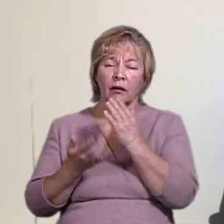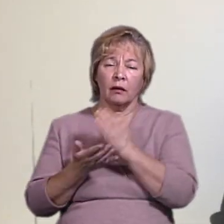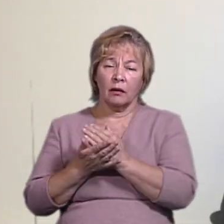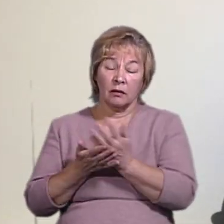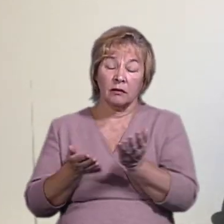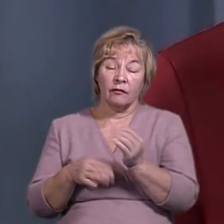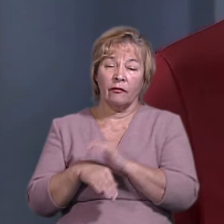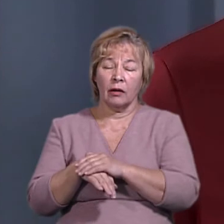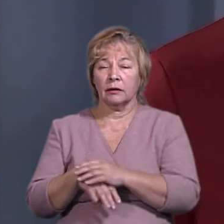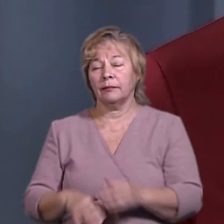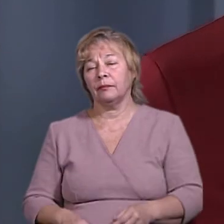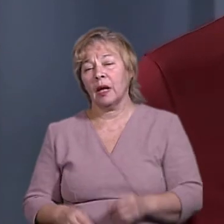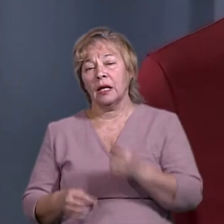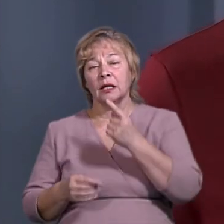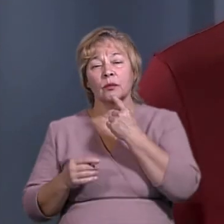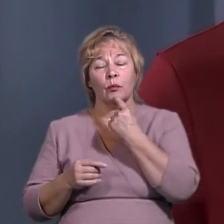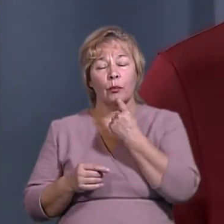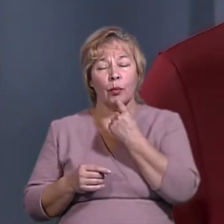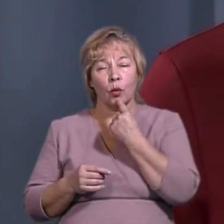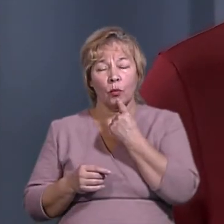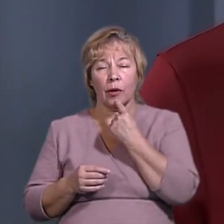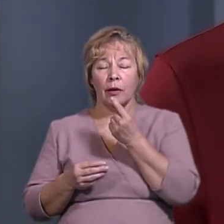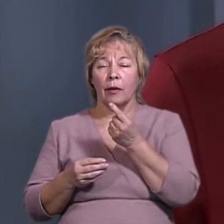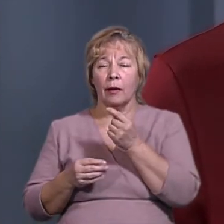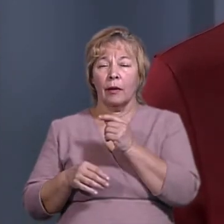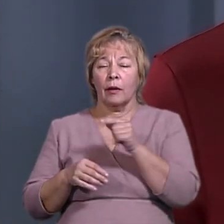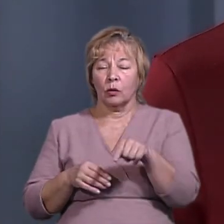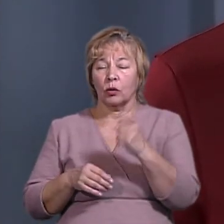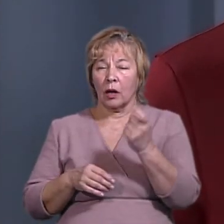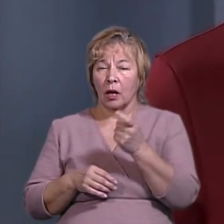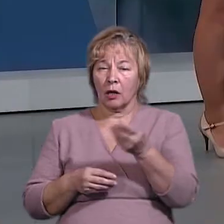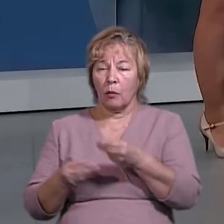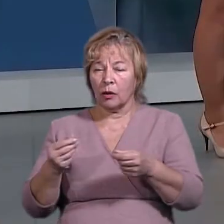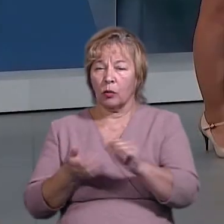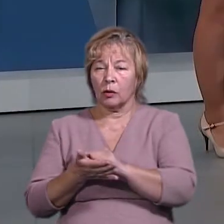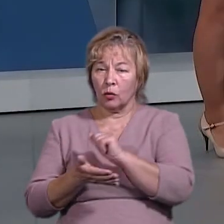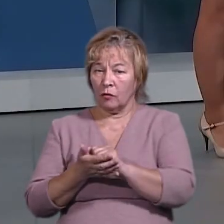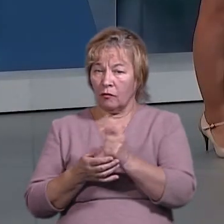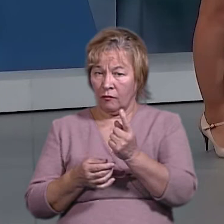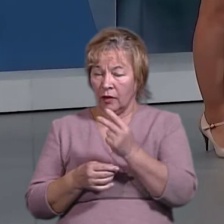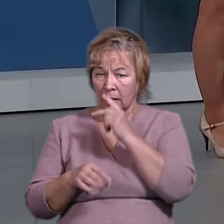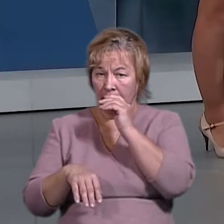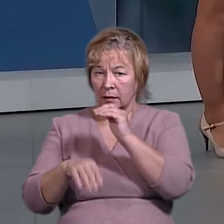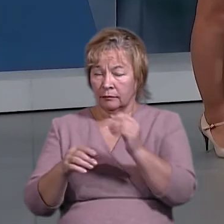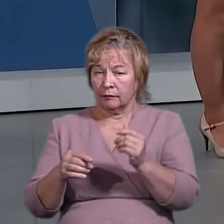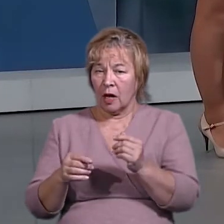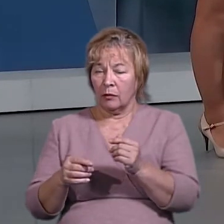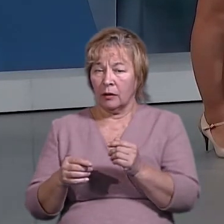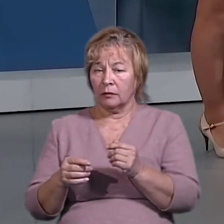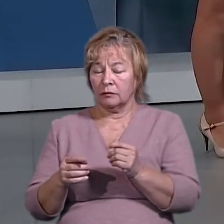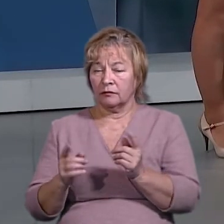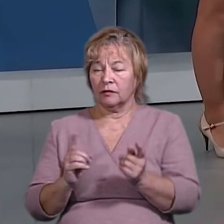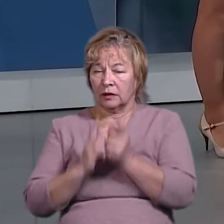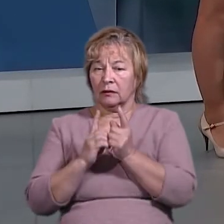На жаль. Спроби підробки документації – це лише на Харківщині ви з цим зіткнулися? На жаль, так.